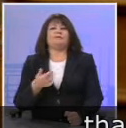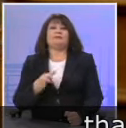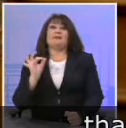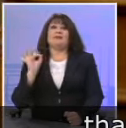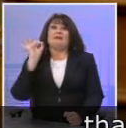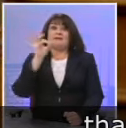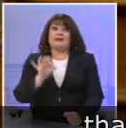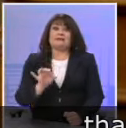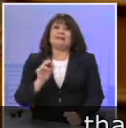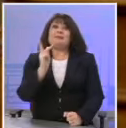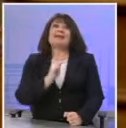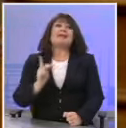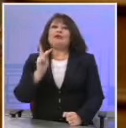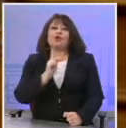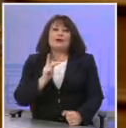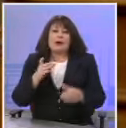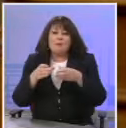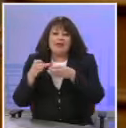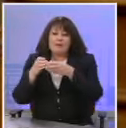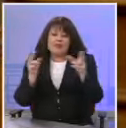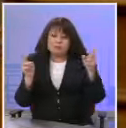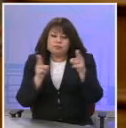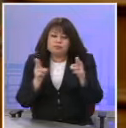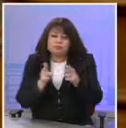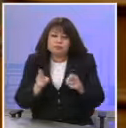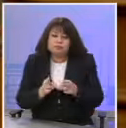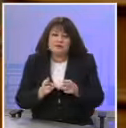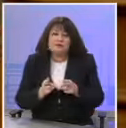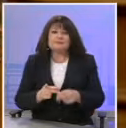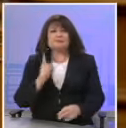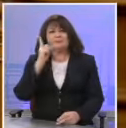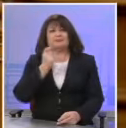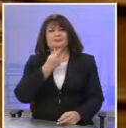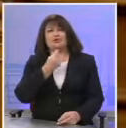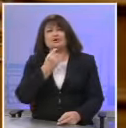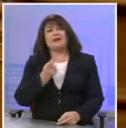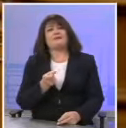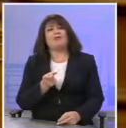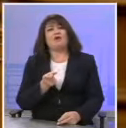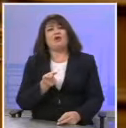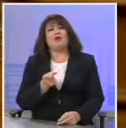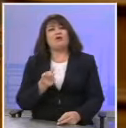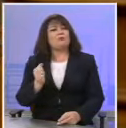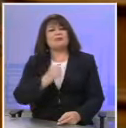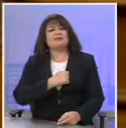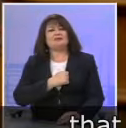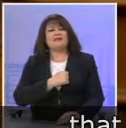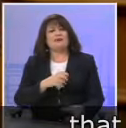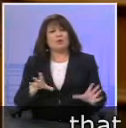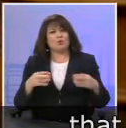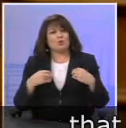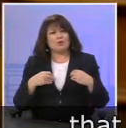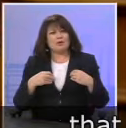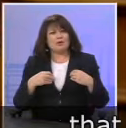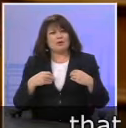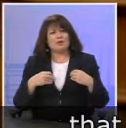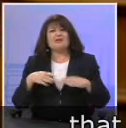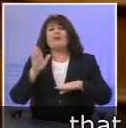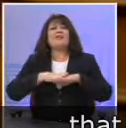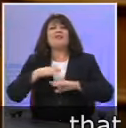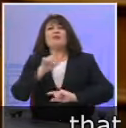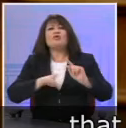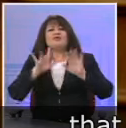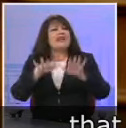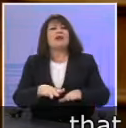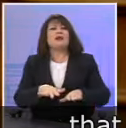οδηγήσει σε κοινωνική συμπίεση. Ξέρετε πόσο εύκολο είναι να υιοθετήσει την αντίληψη ότι αυτός που φταίει για την